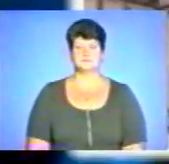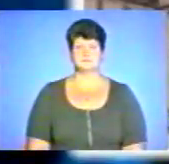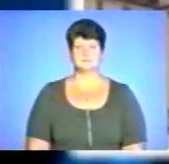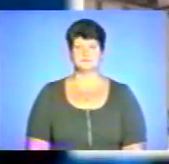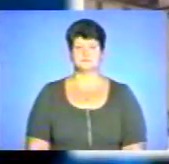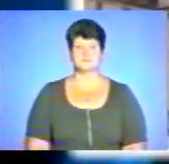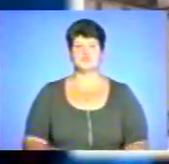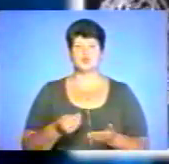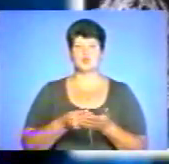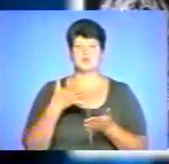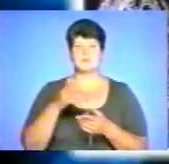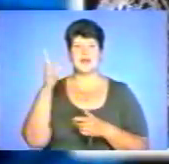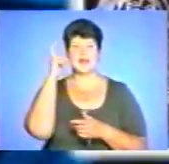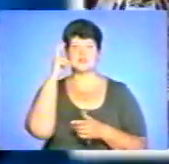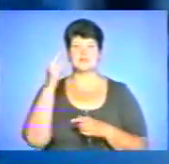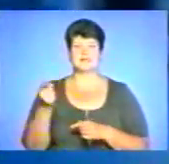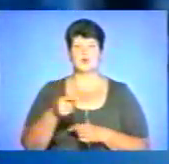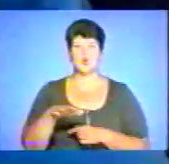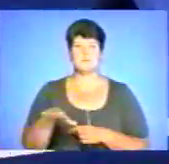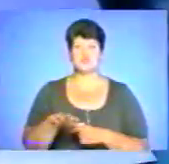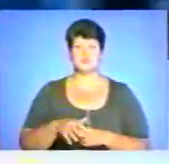Чи дорожчатиме гречка на Тернопільщині?